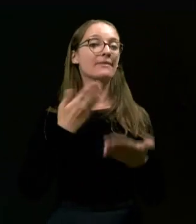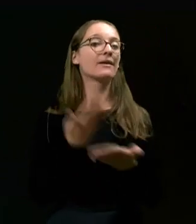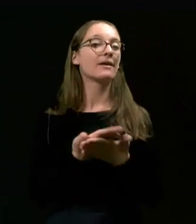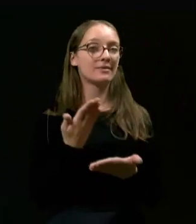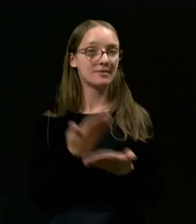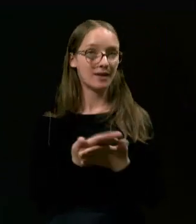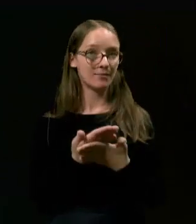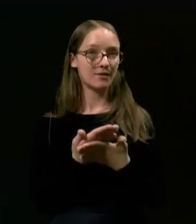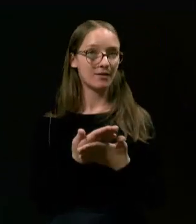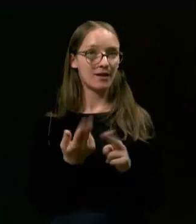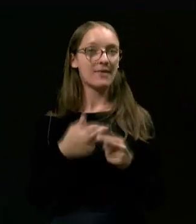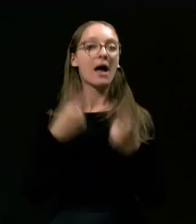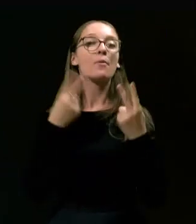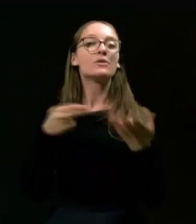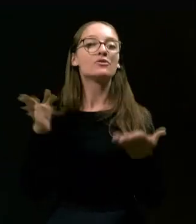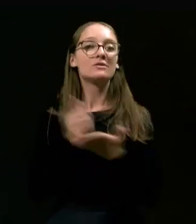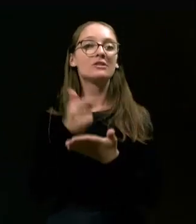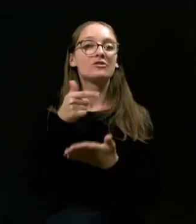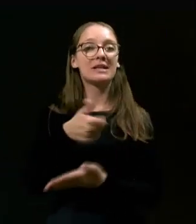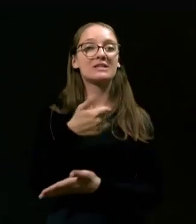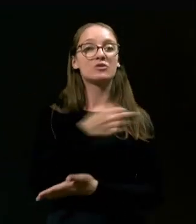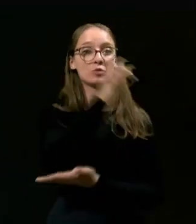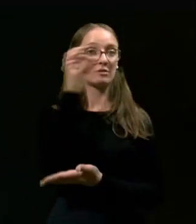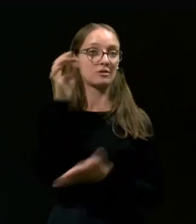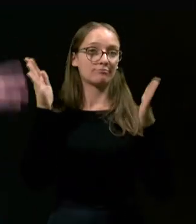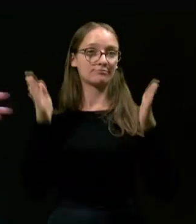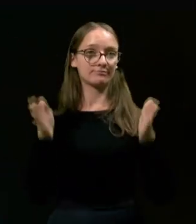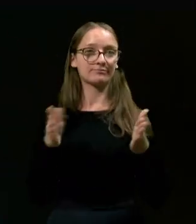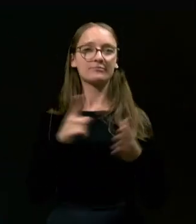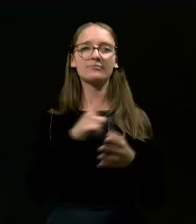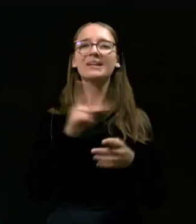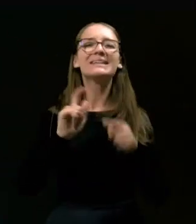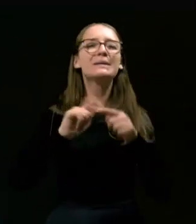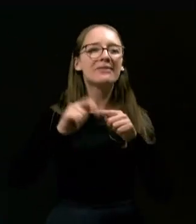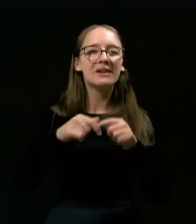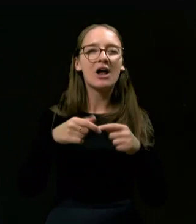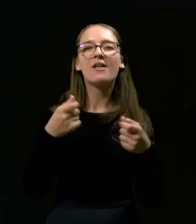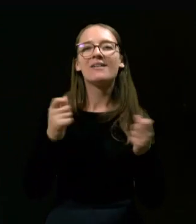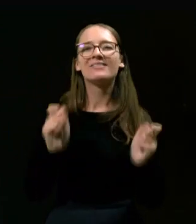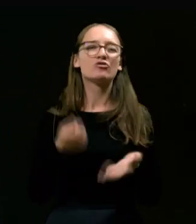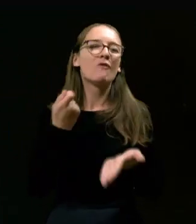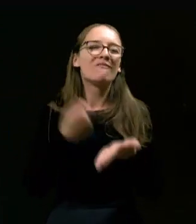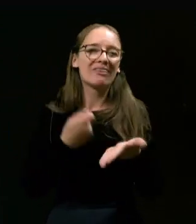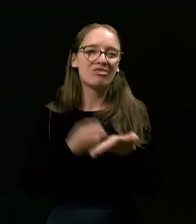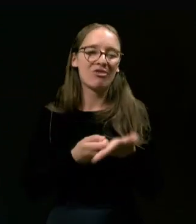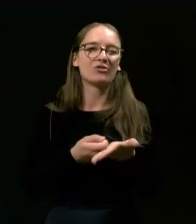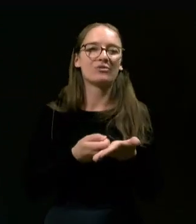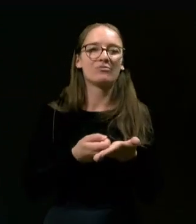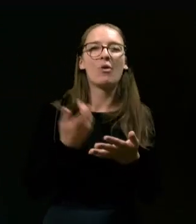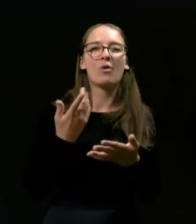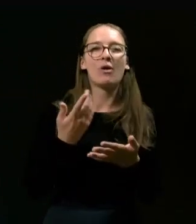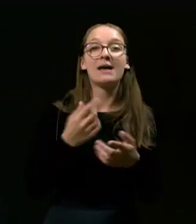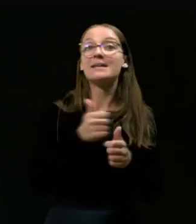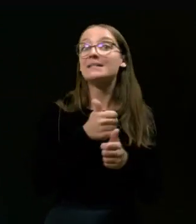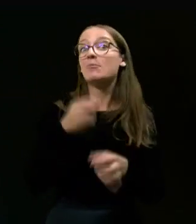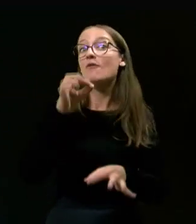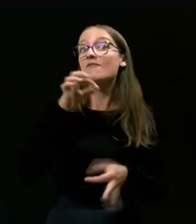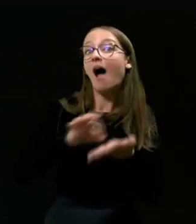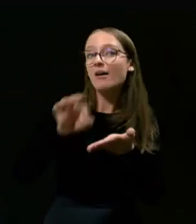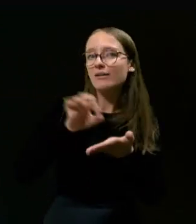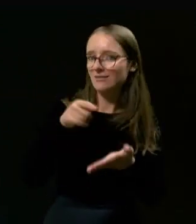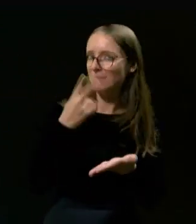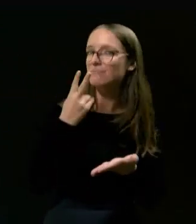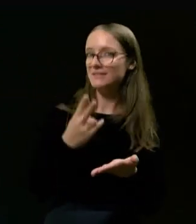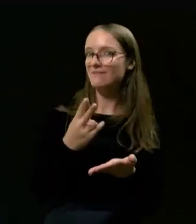in ključen dosežek teh sto dni. Je nematerijalen, ga je težko vrednotiti, razvoj v anketah, tam ga je pa videti.